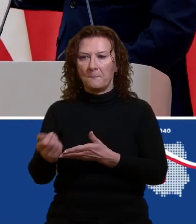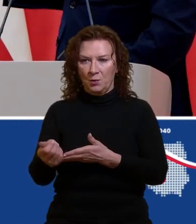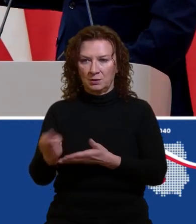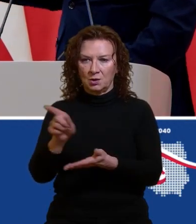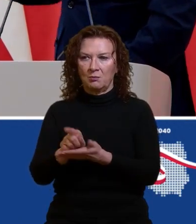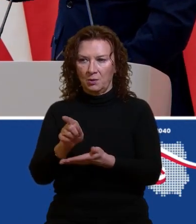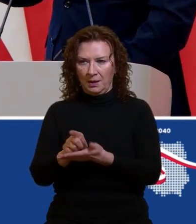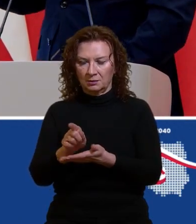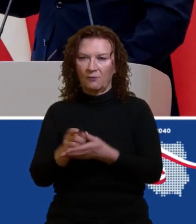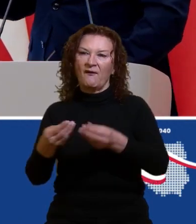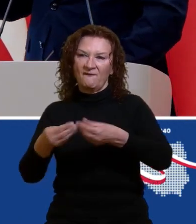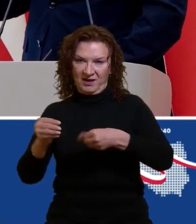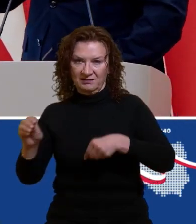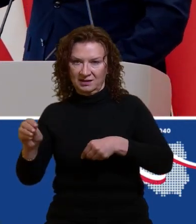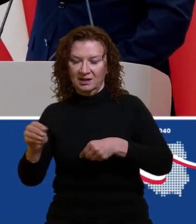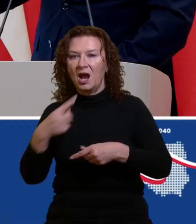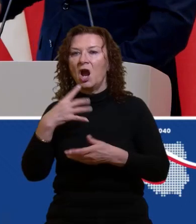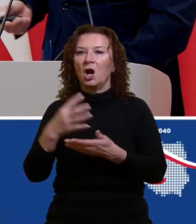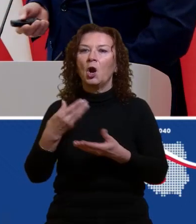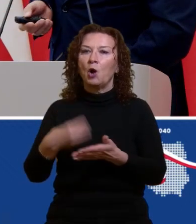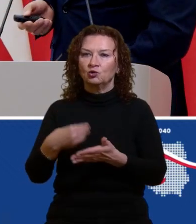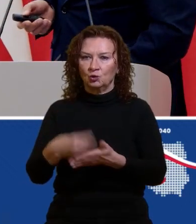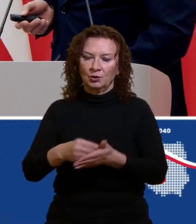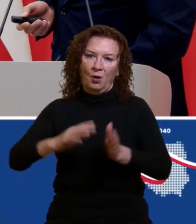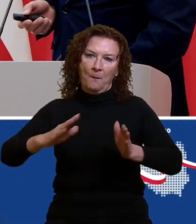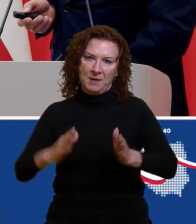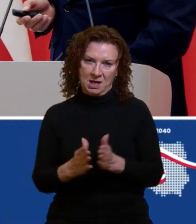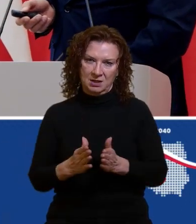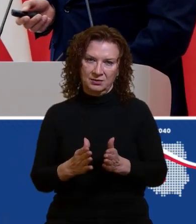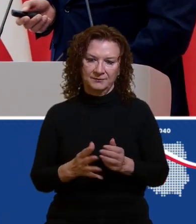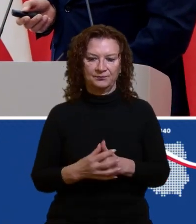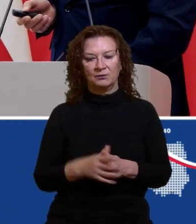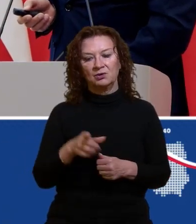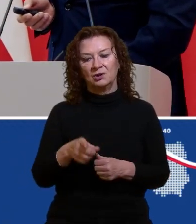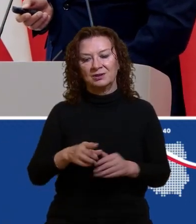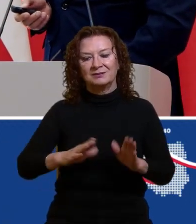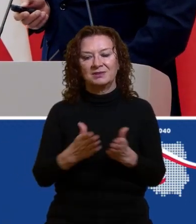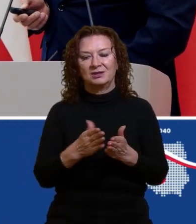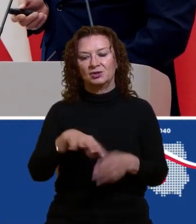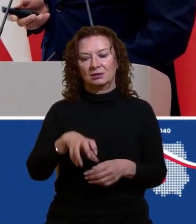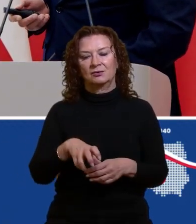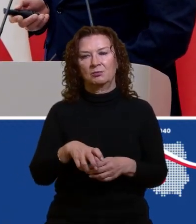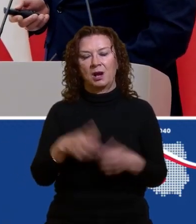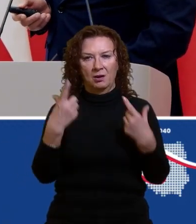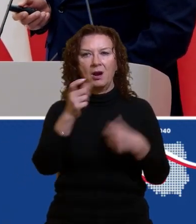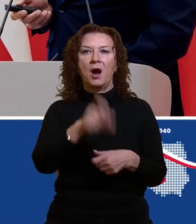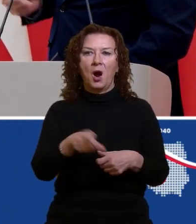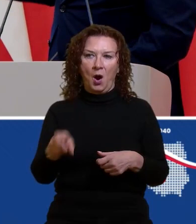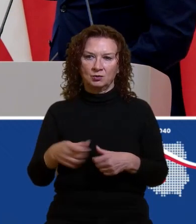większą liczbę dzieci, oczywiście kosztują mniej. Ponieważ jest to relatywnie mniejsza grupa podatników.